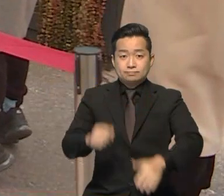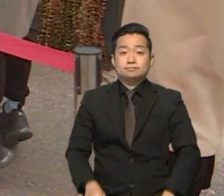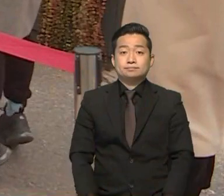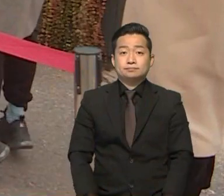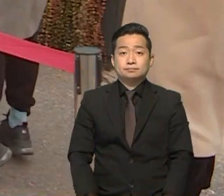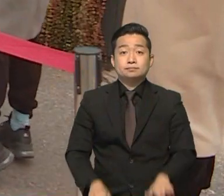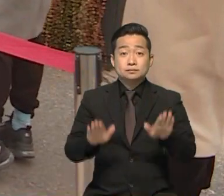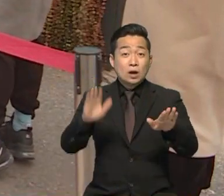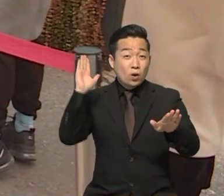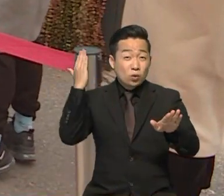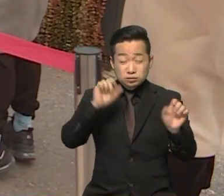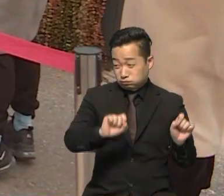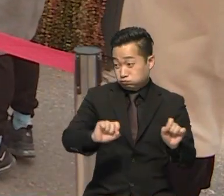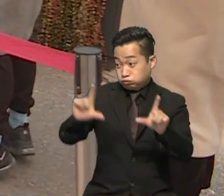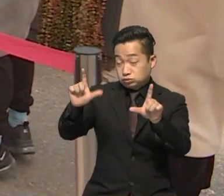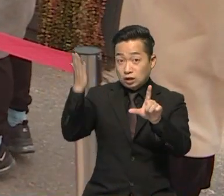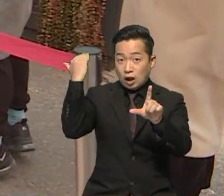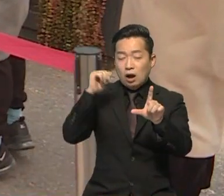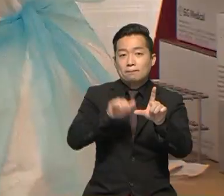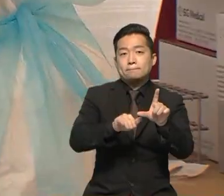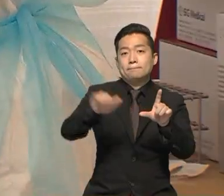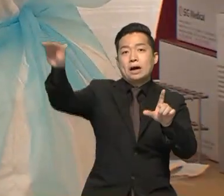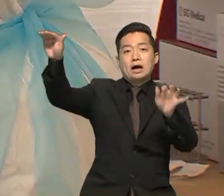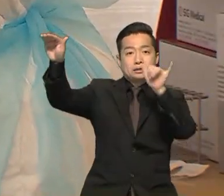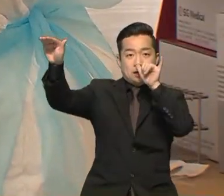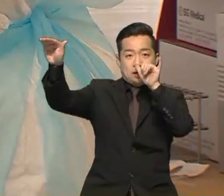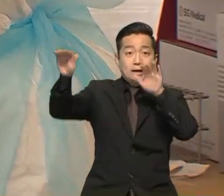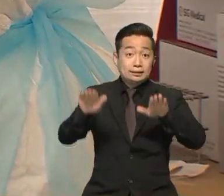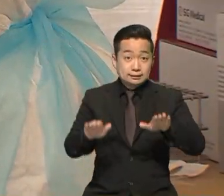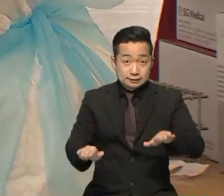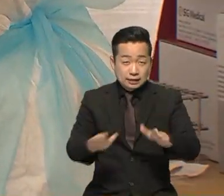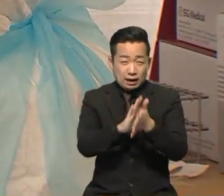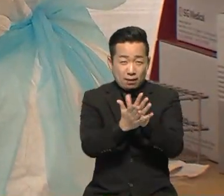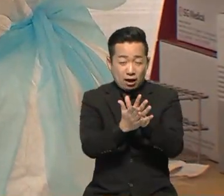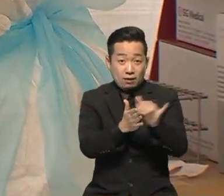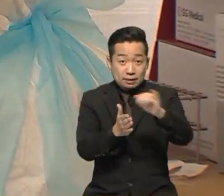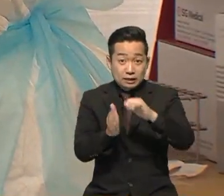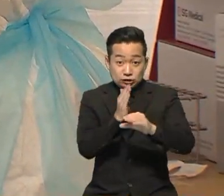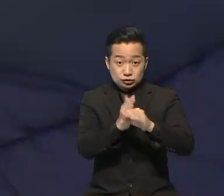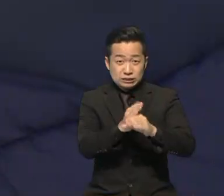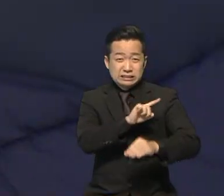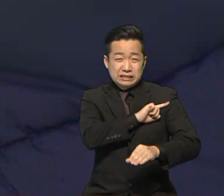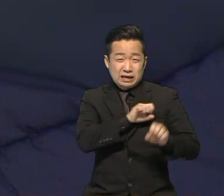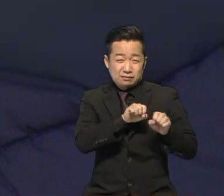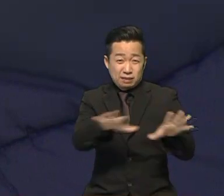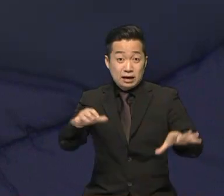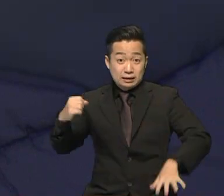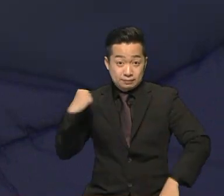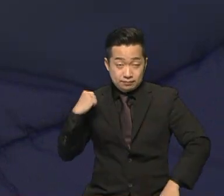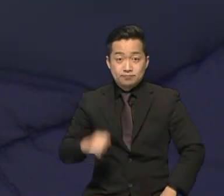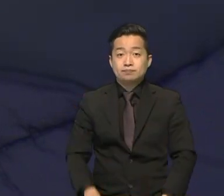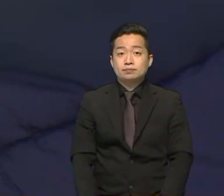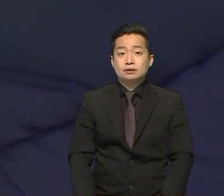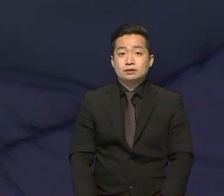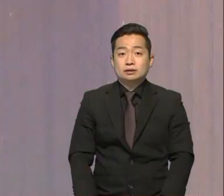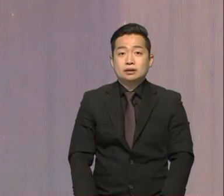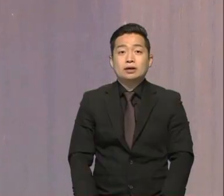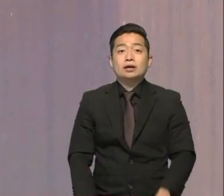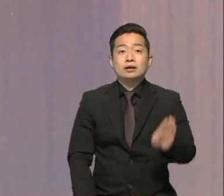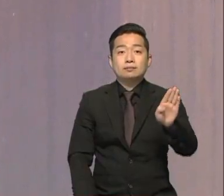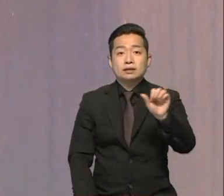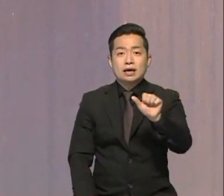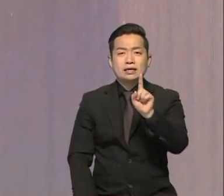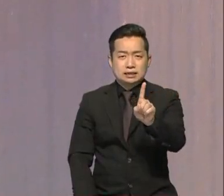하지만 최근 확산세가 이전보다 가파르고 특히 지금까지 변이 중 가장 전파력이 큰 BN1의 비중이